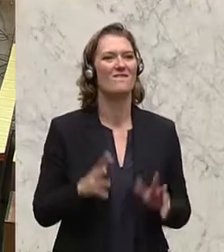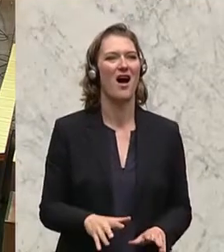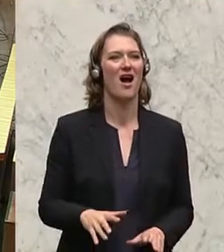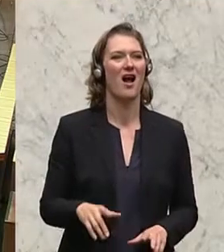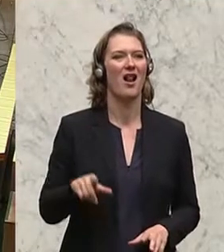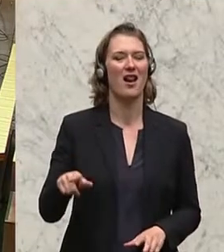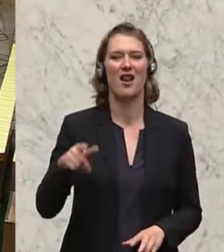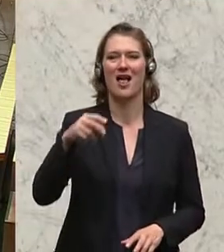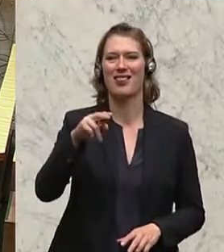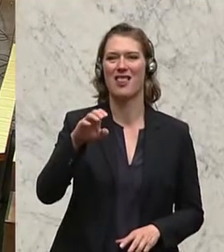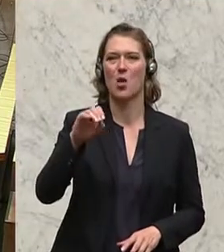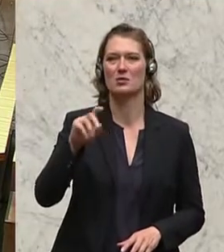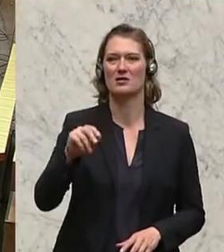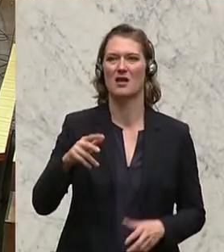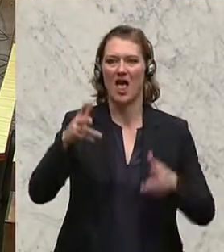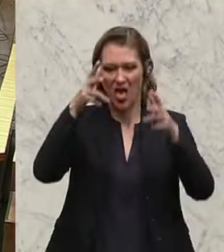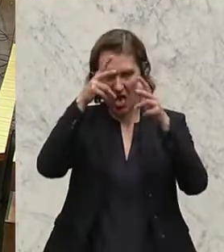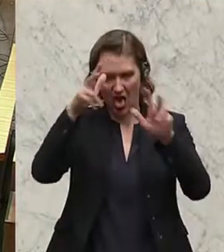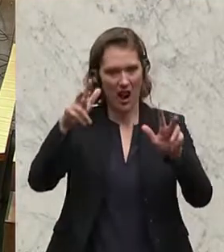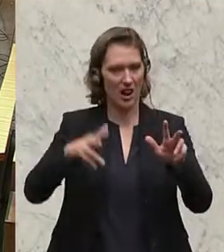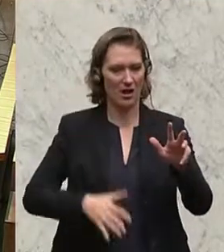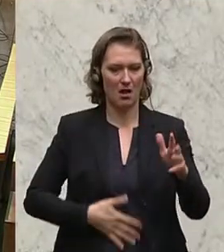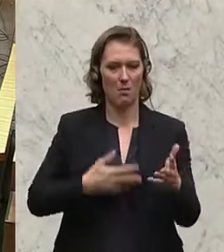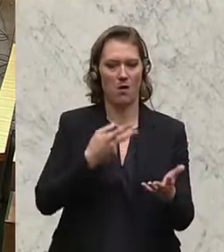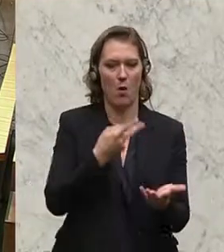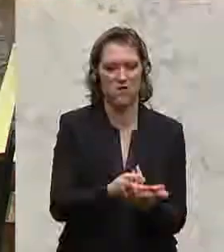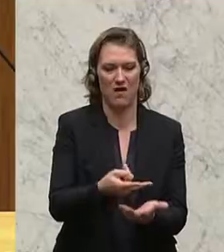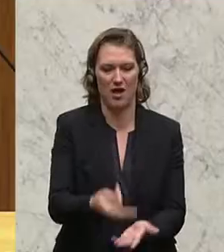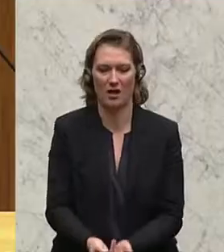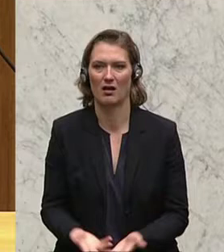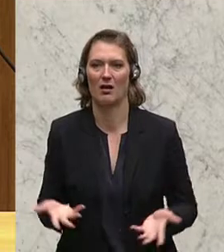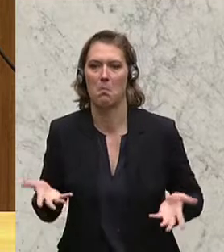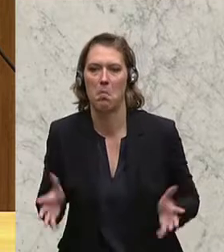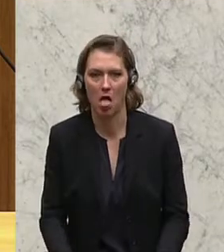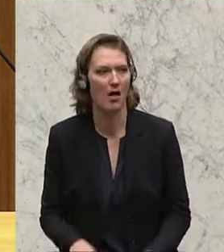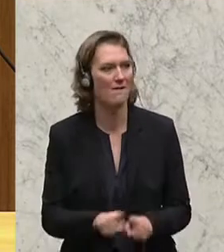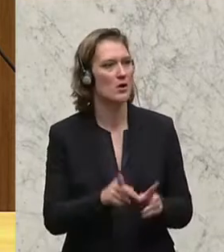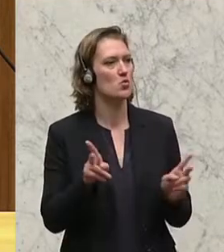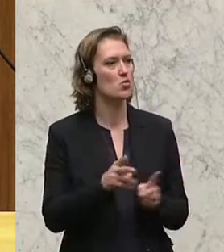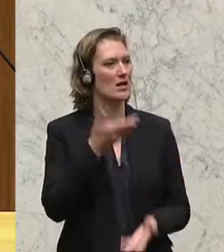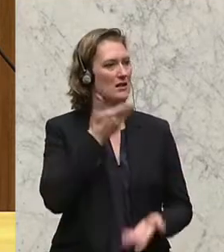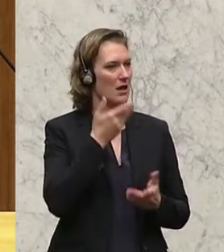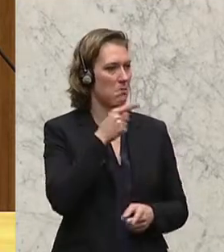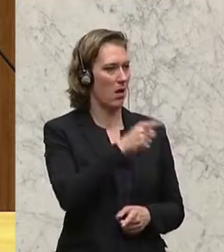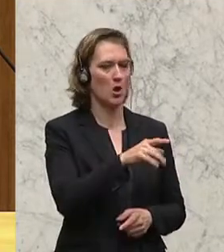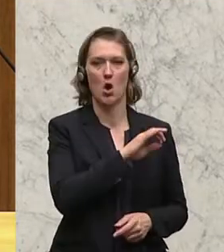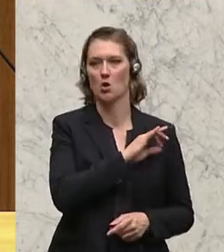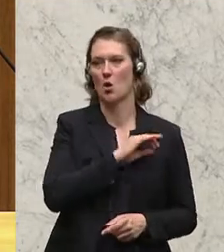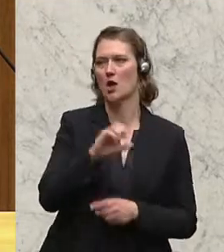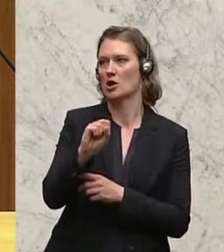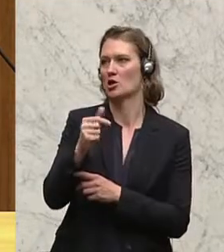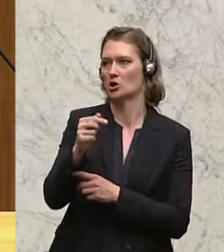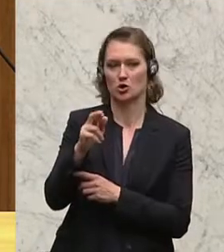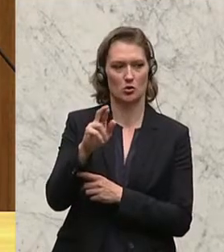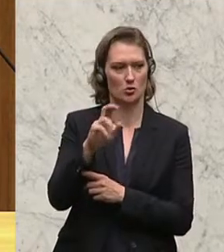Das Wort ist nun Wolfgang Katzian, SPÖ. Das haben wir jetzt alle miterlebt bei dieser kurzen Debatte. Der Kollege Strahl